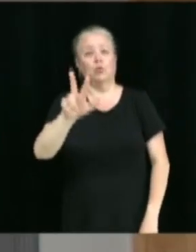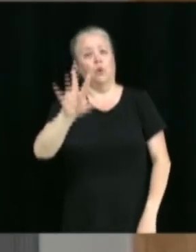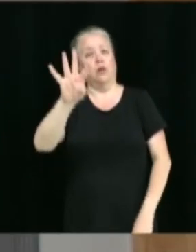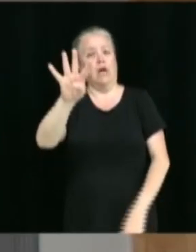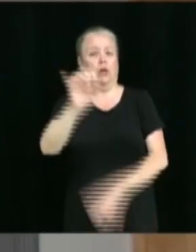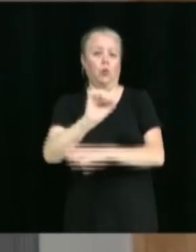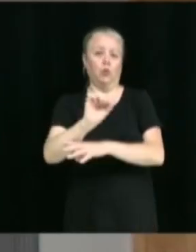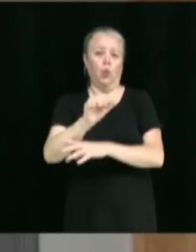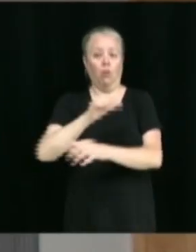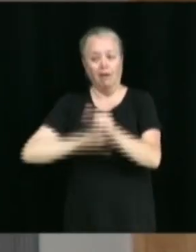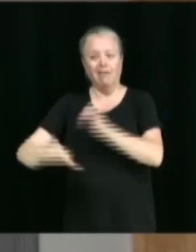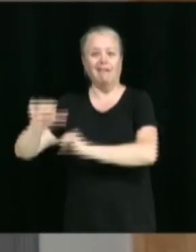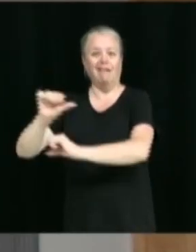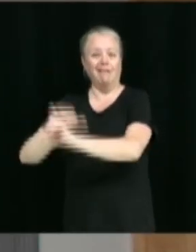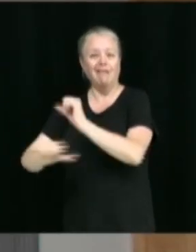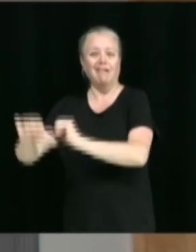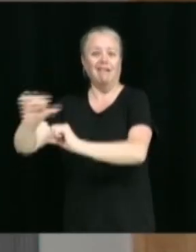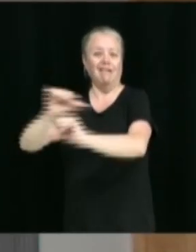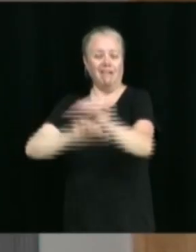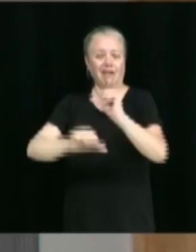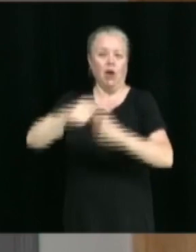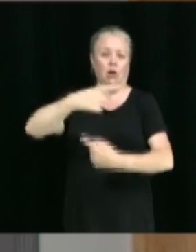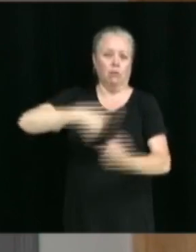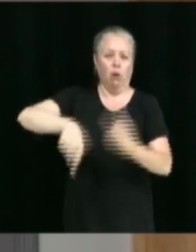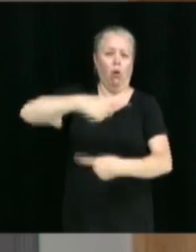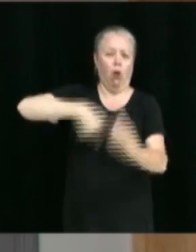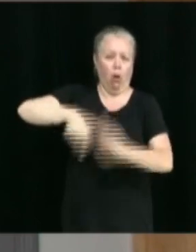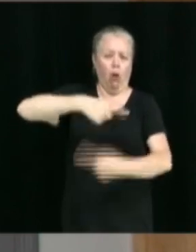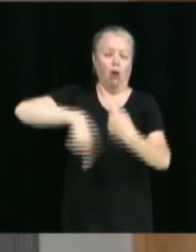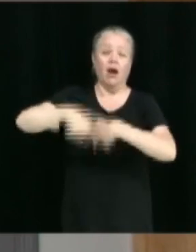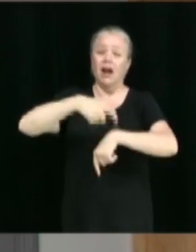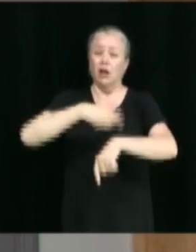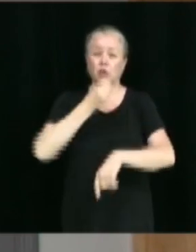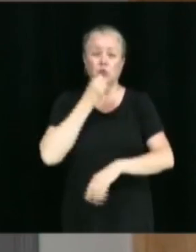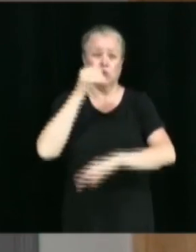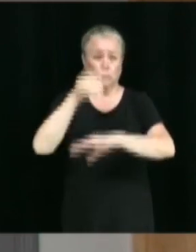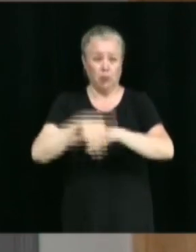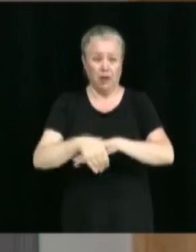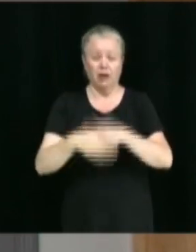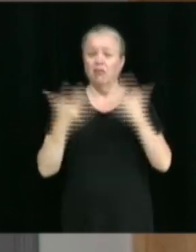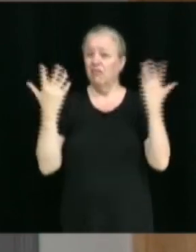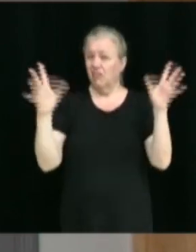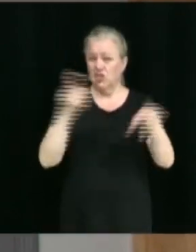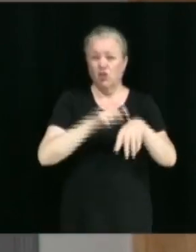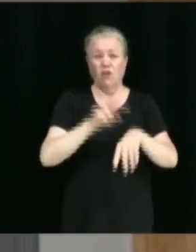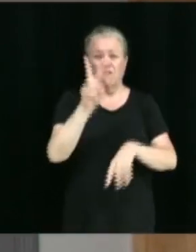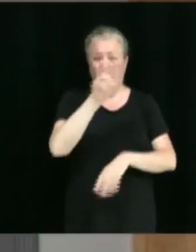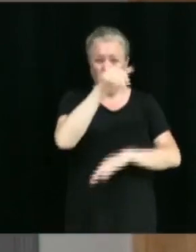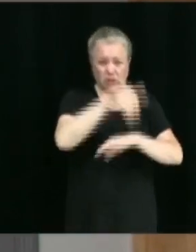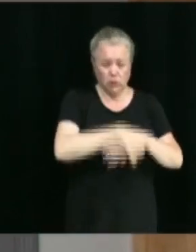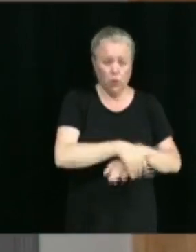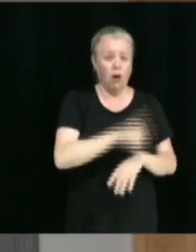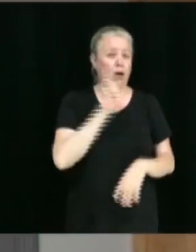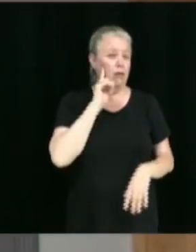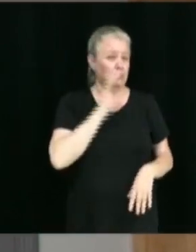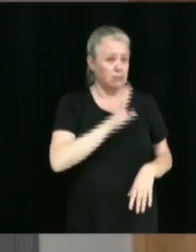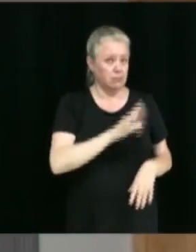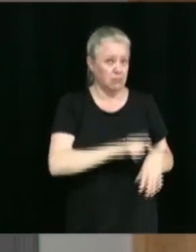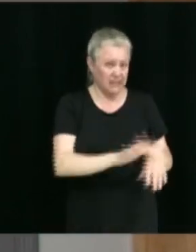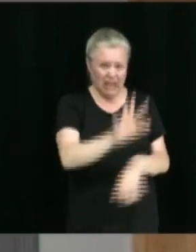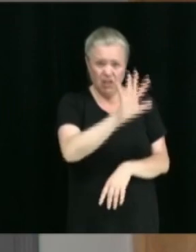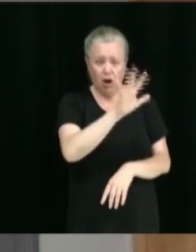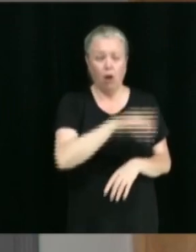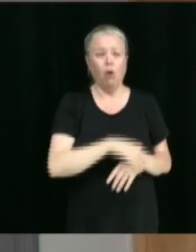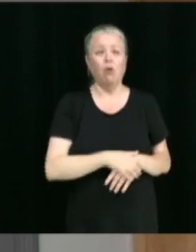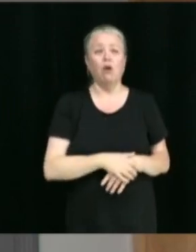l'autos. Ça peut être à l'heure du souper. On en a pris un un vendredi soir à 5 heures. On en a eu dans la soirée. Cette semaine,